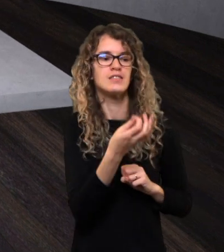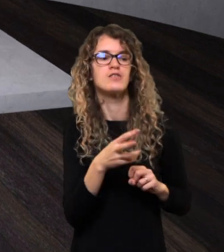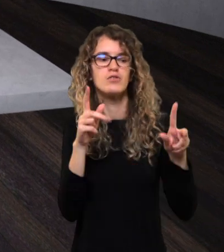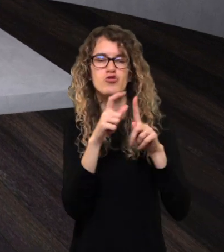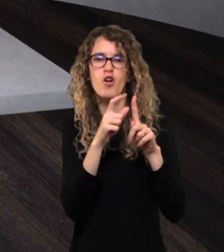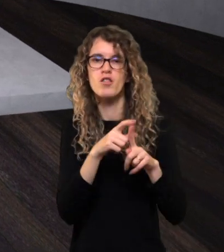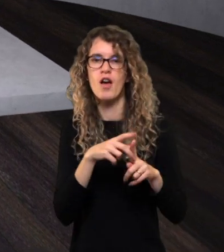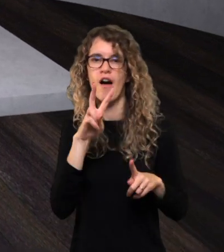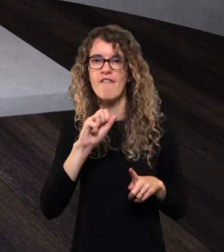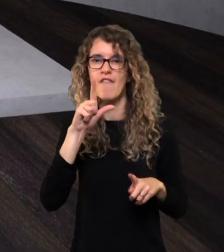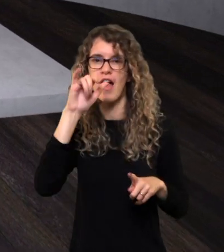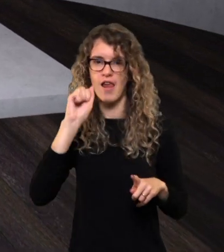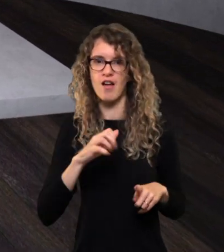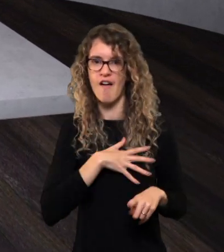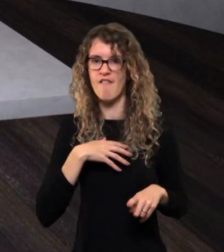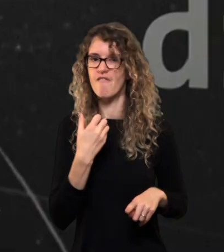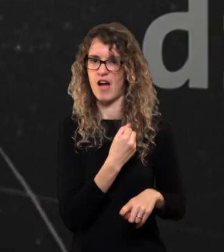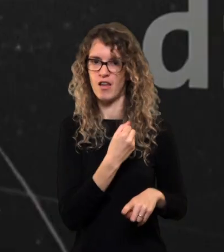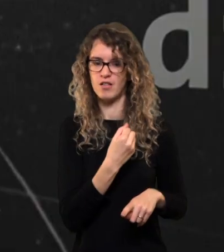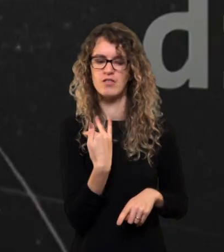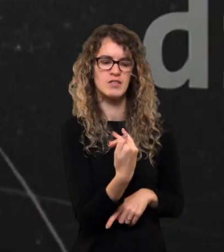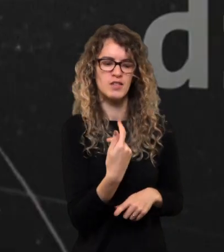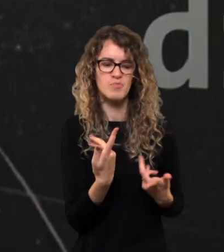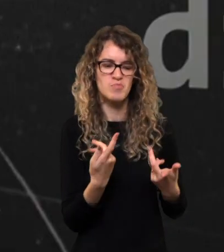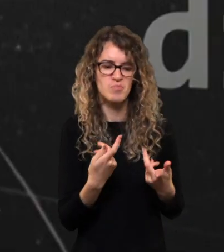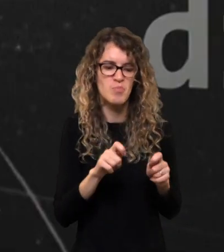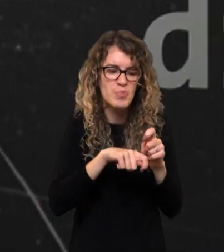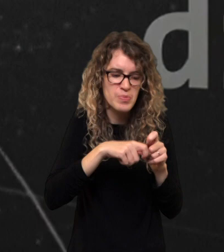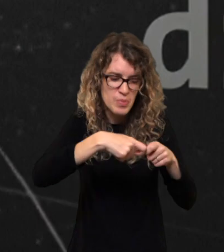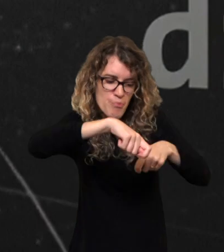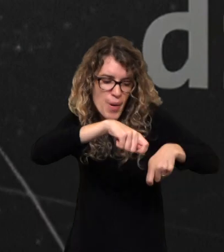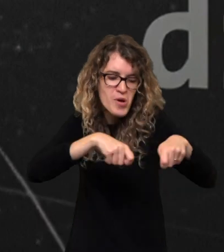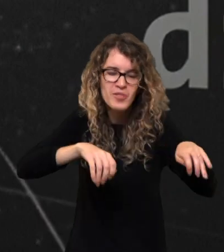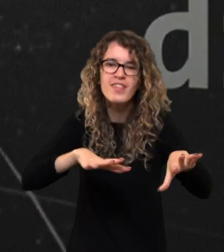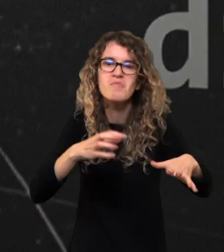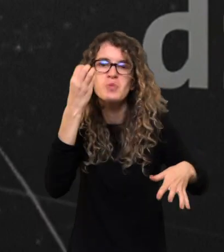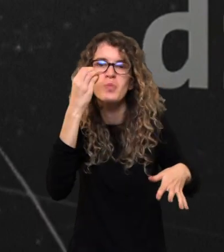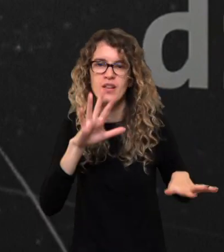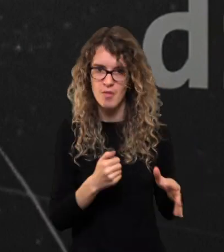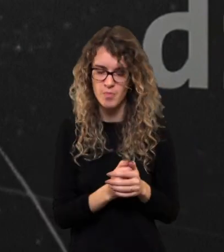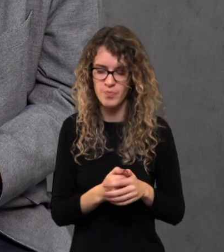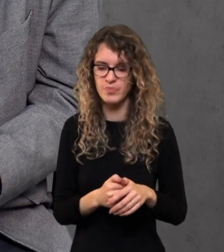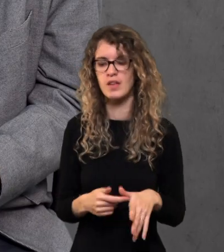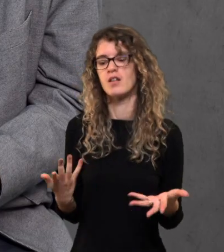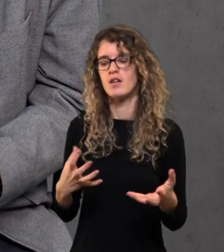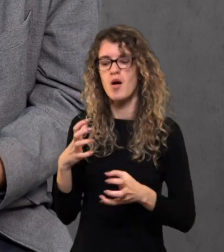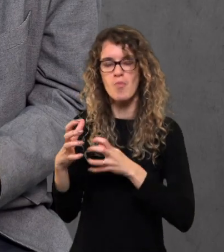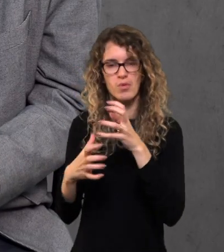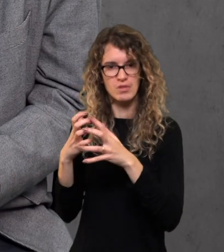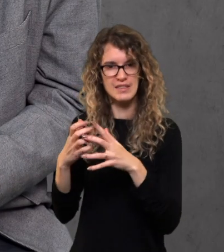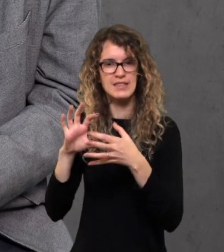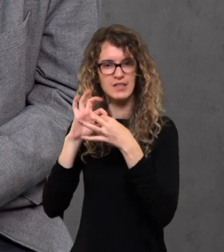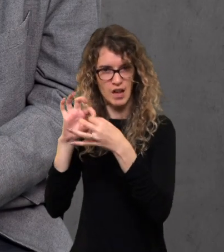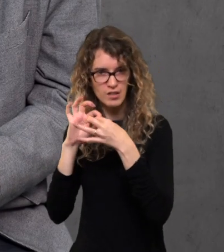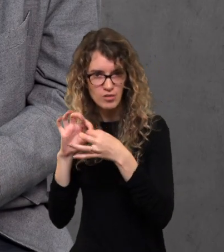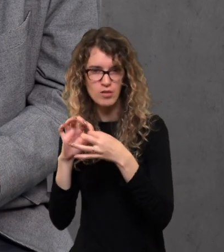paminėjot žodį valia. Valia kaip matas, jinai yra kažkaip pamatuojamas. Valia tai yra, žinot,